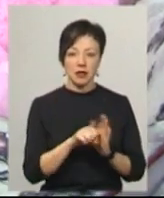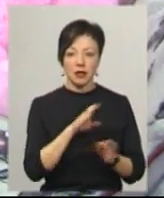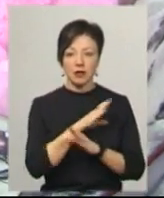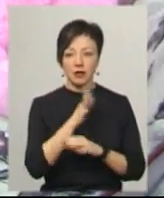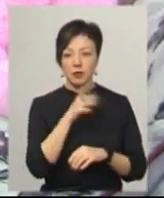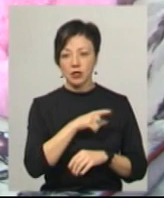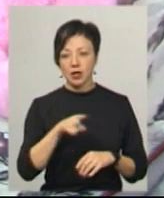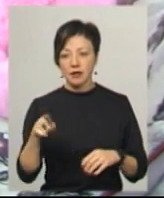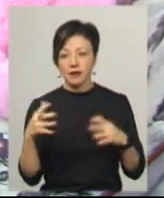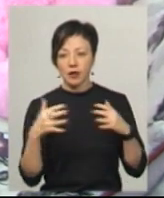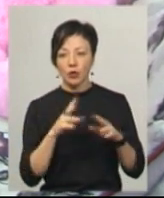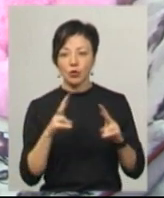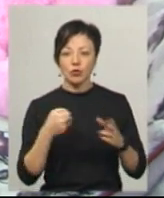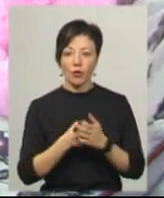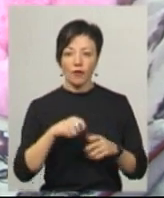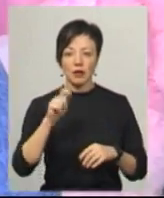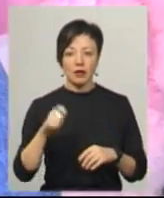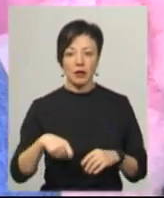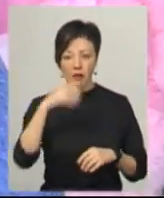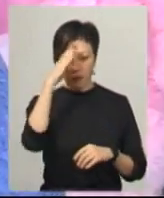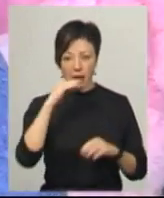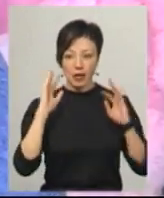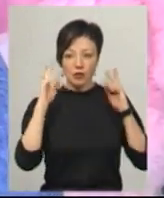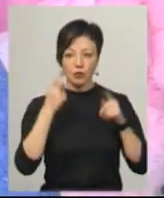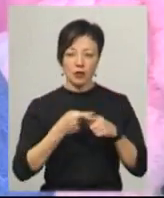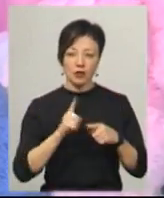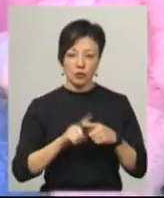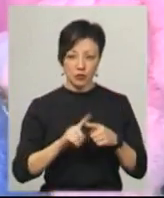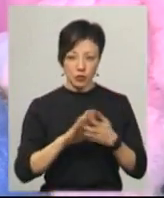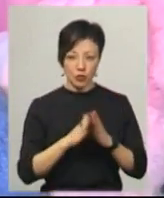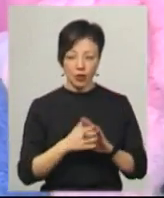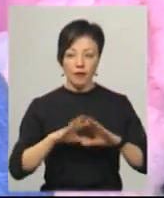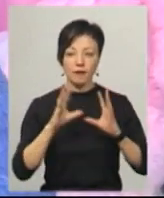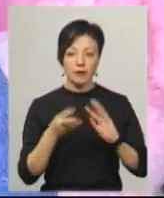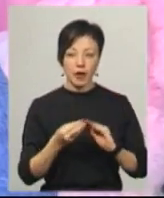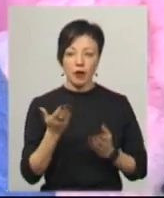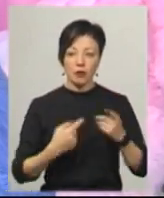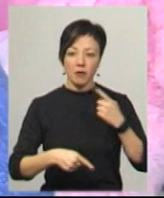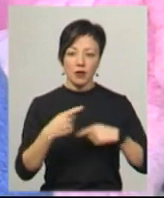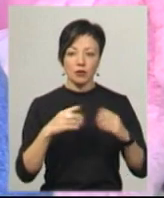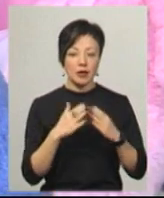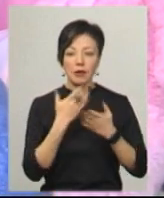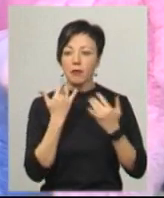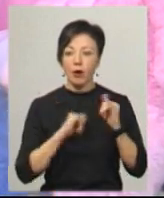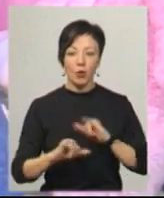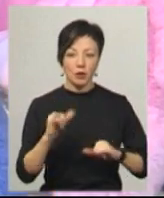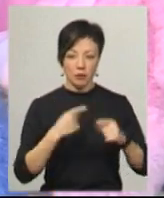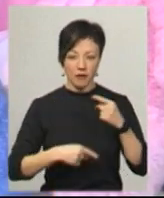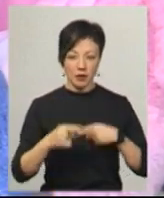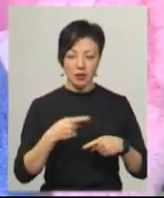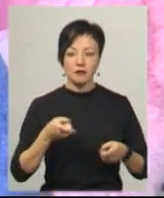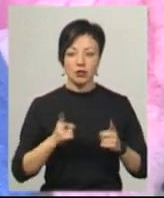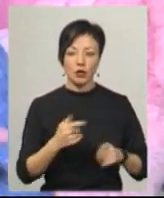час війни, хтось до війни. Так вийшло, що батьк-інсульт стався на цьому фоні. В принципі, якщо повертатися додому, то нікуди повертатися. Хоча,